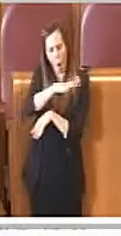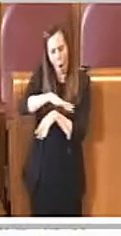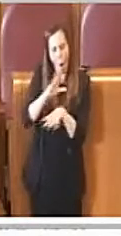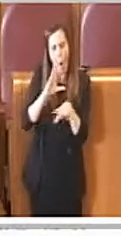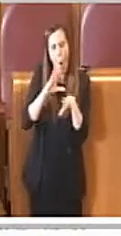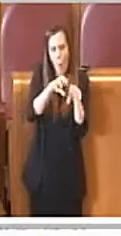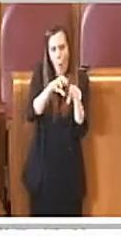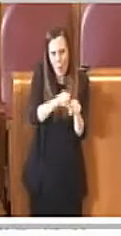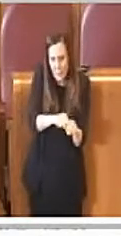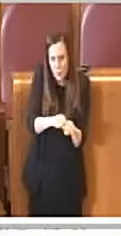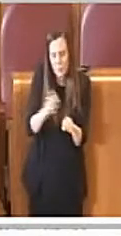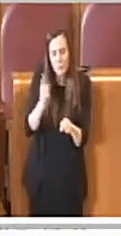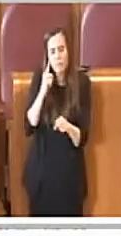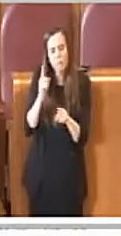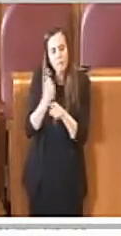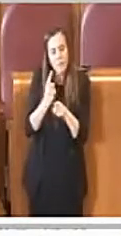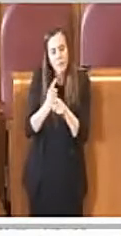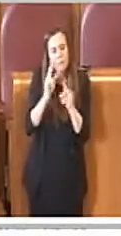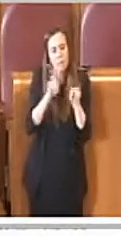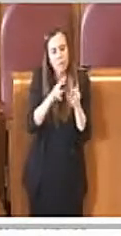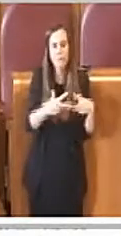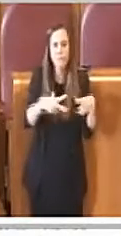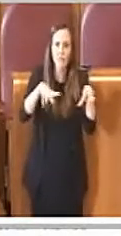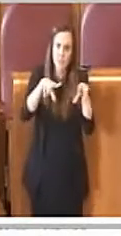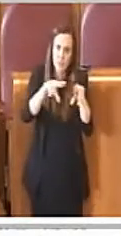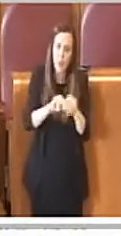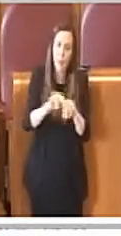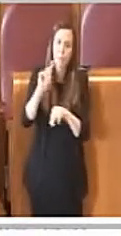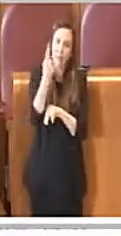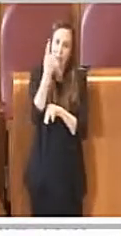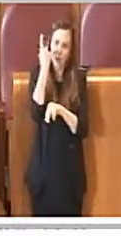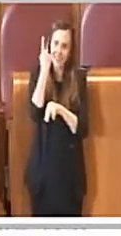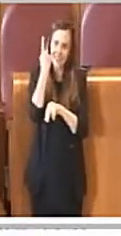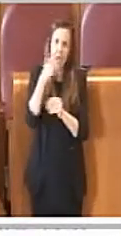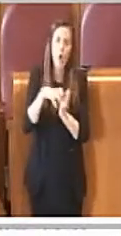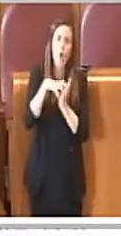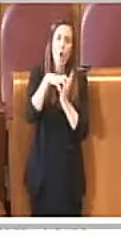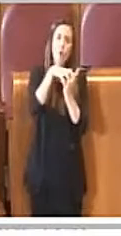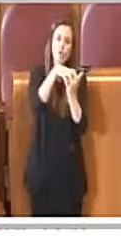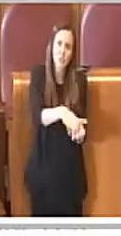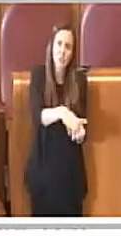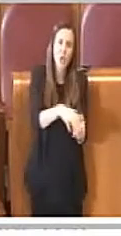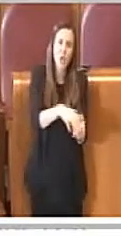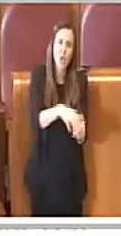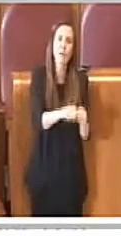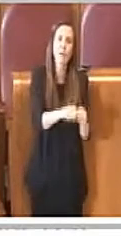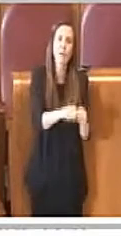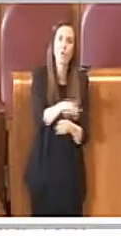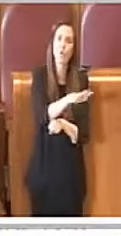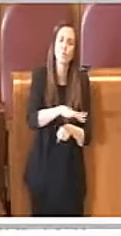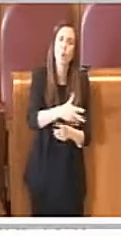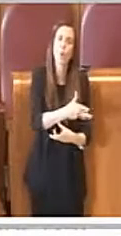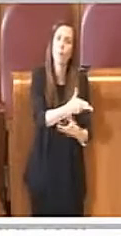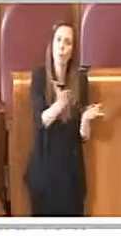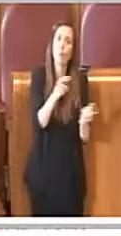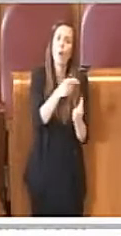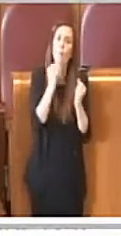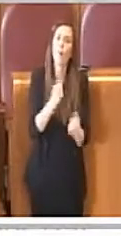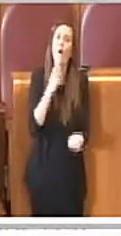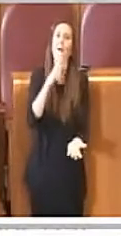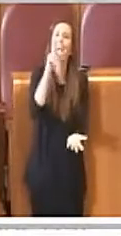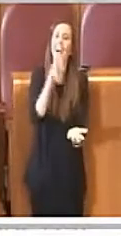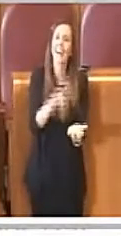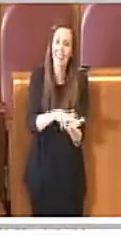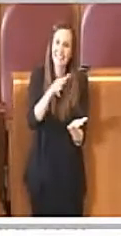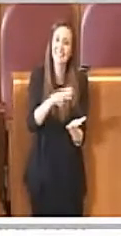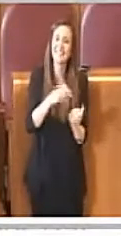immediato in modo tale da dare priorità alla concessione di occupazioni pubbliche che potrebbero garantire l'esistenza